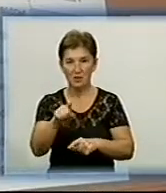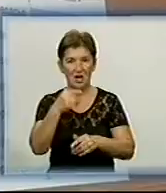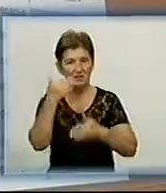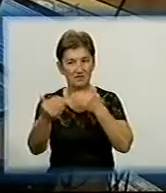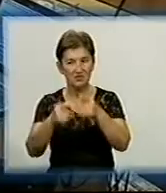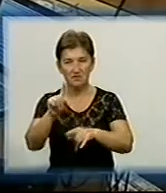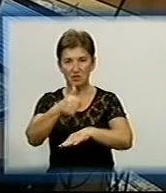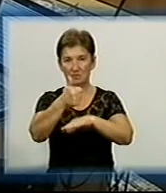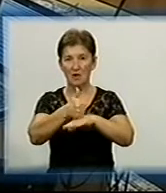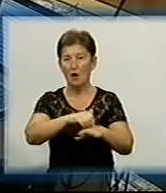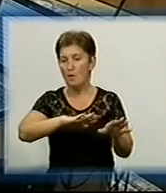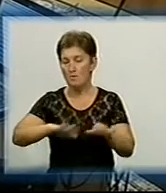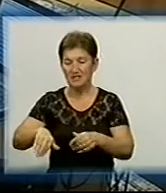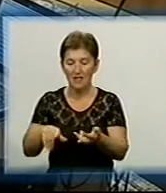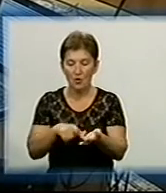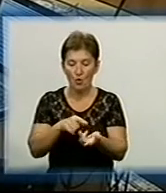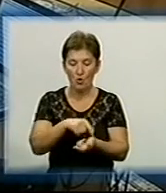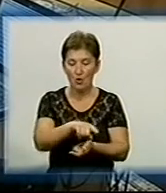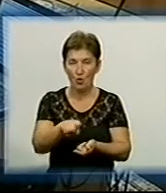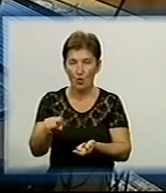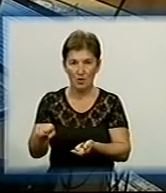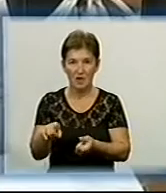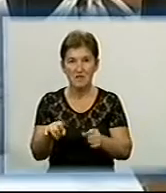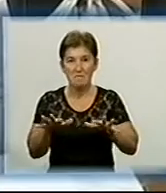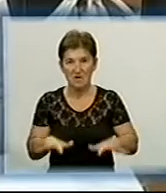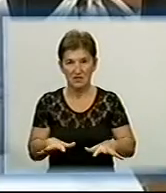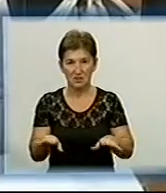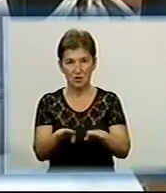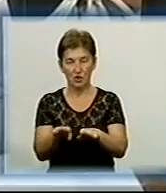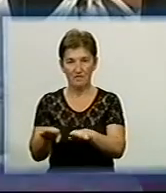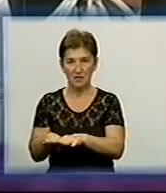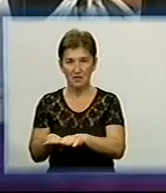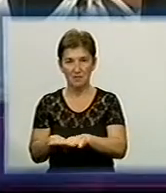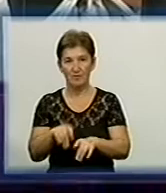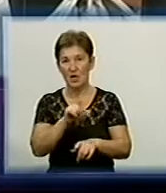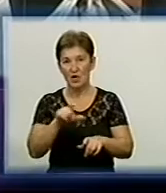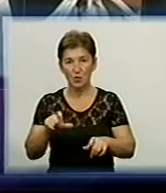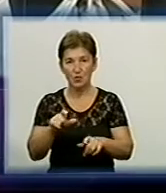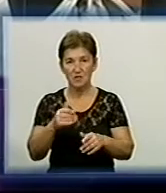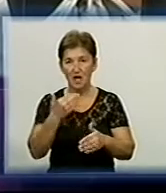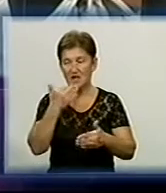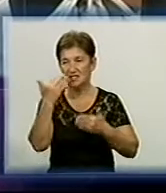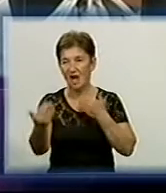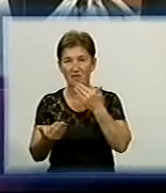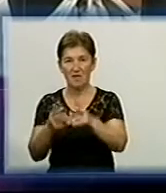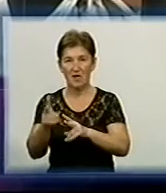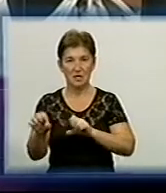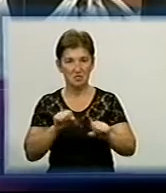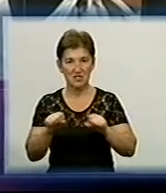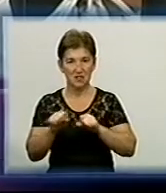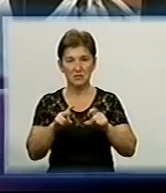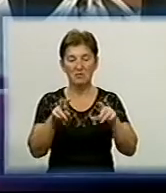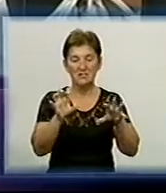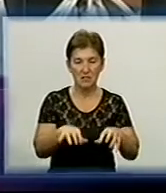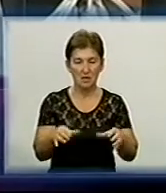високопосадовців лише після кількох відмов на місцевому рівні Люди звертаються з цими заявками до обласної влади, до адміністрації президента,